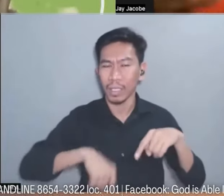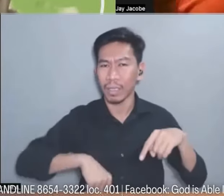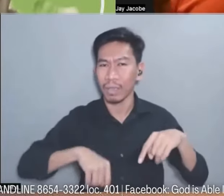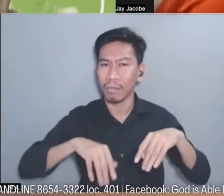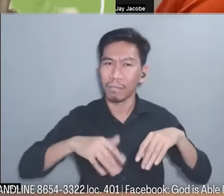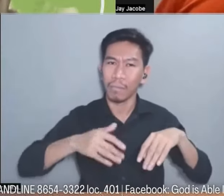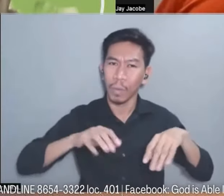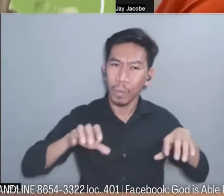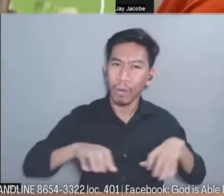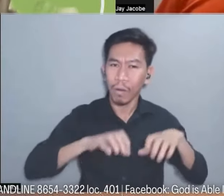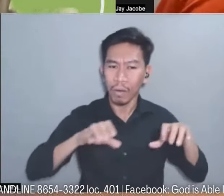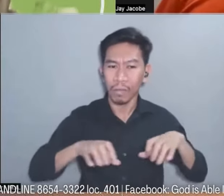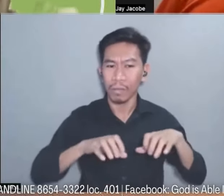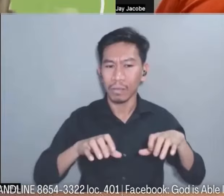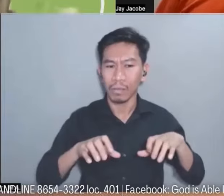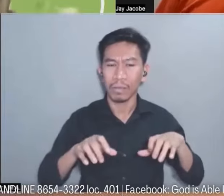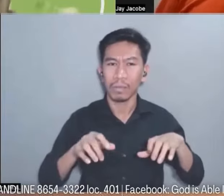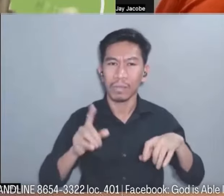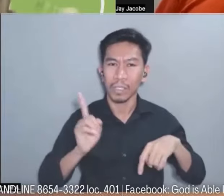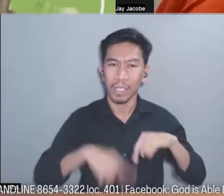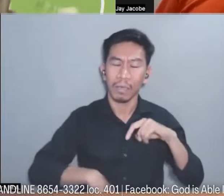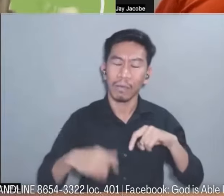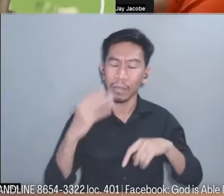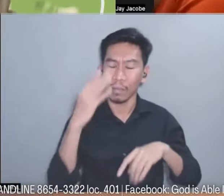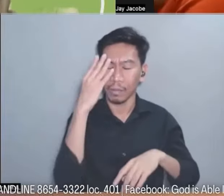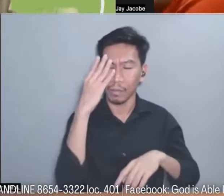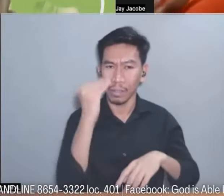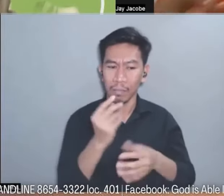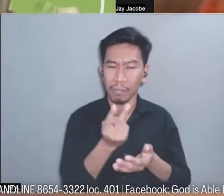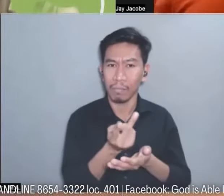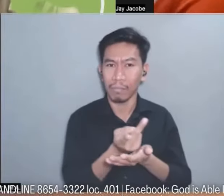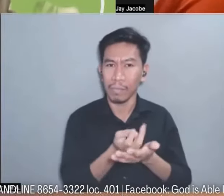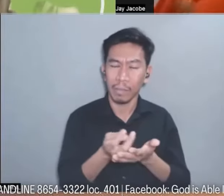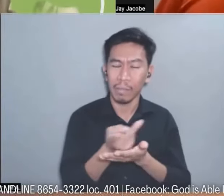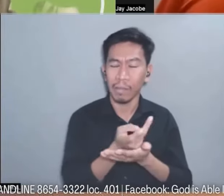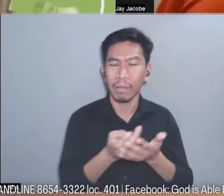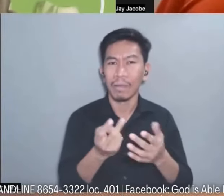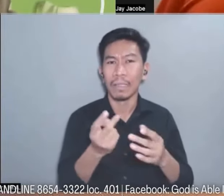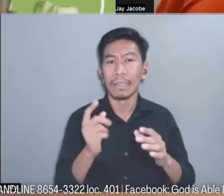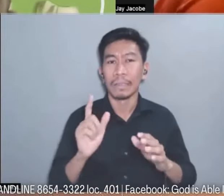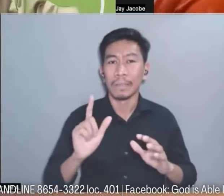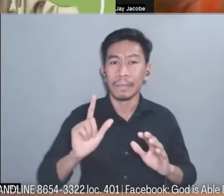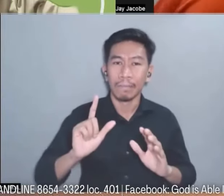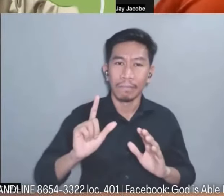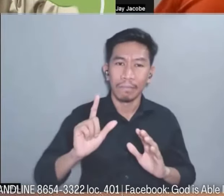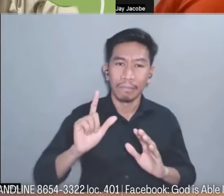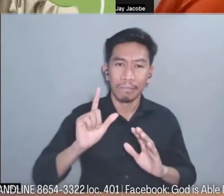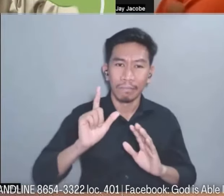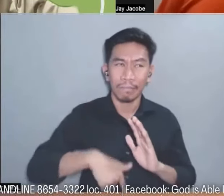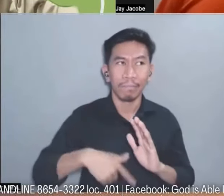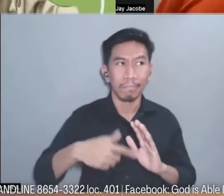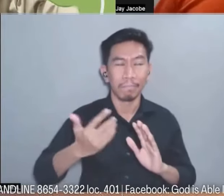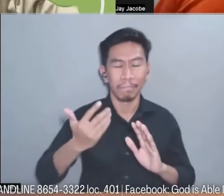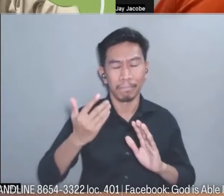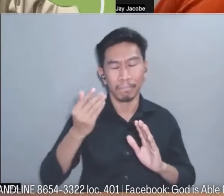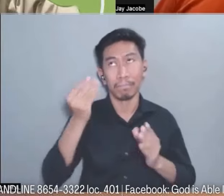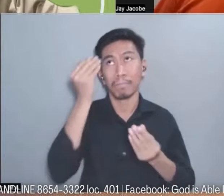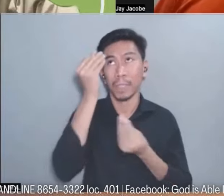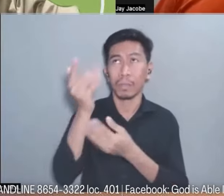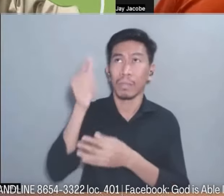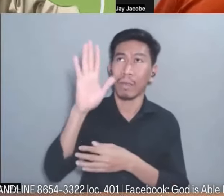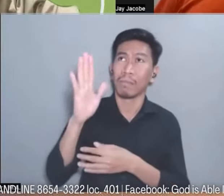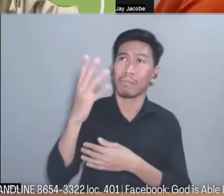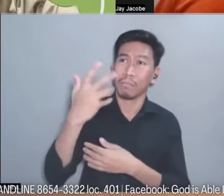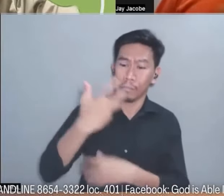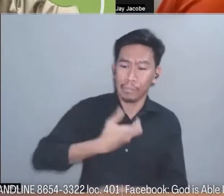minutes or any minute hindi ako makatulog hanggang sa pinagkatiwala ko na si Lord kung kukuni mo na ako kayo na bahala hindi ko na kaya